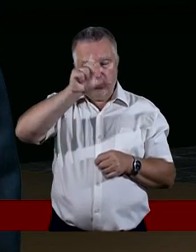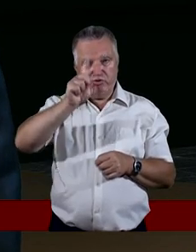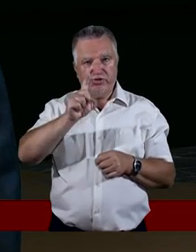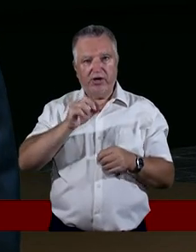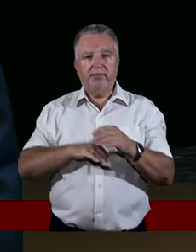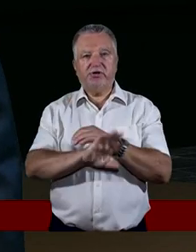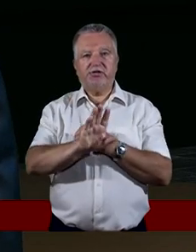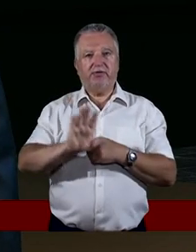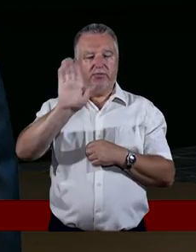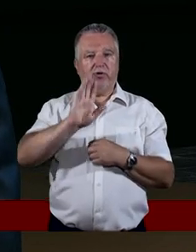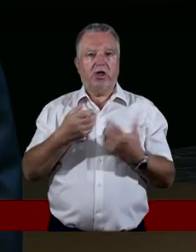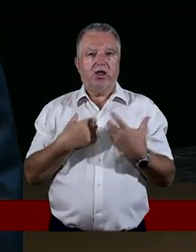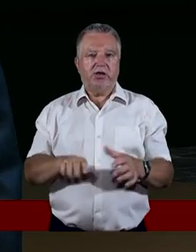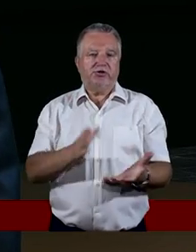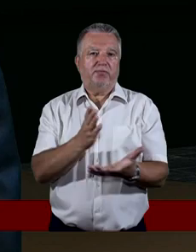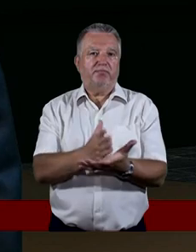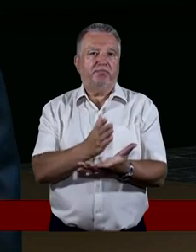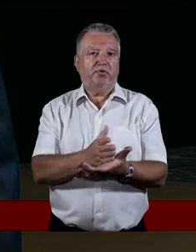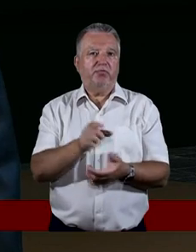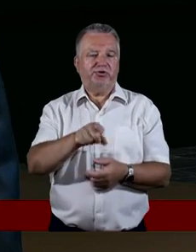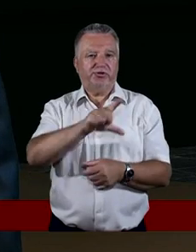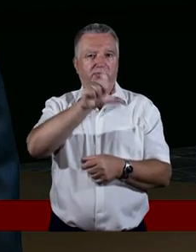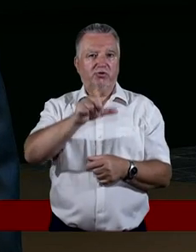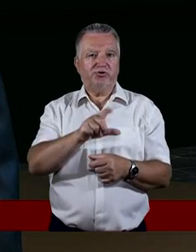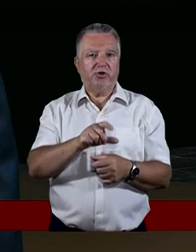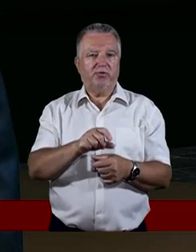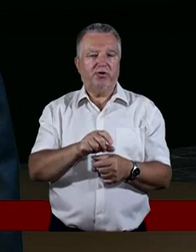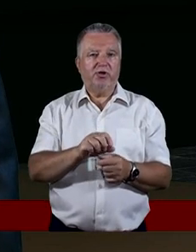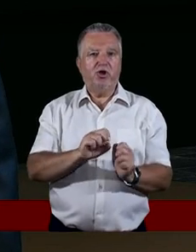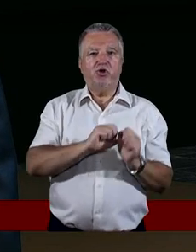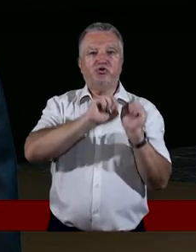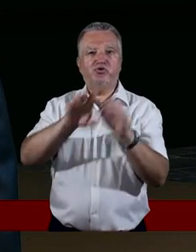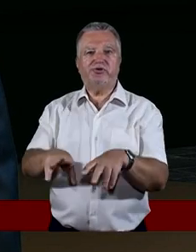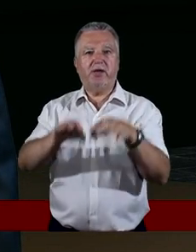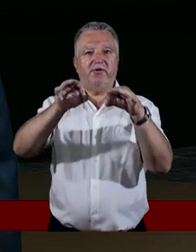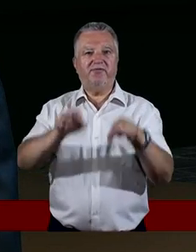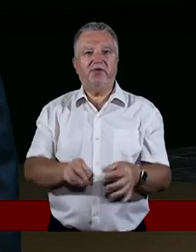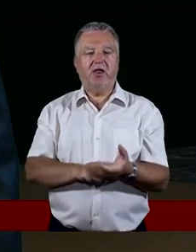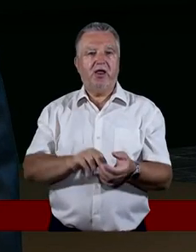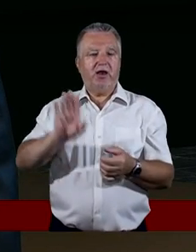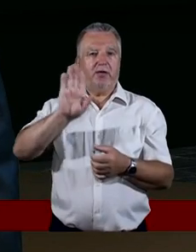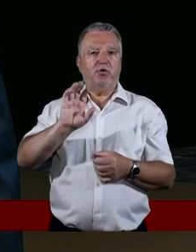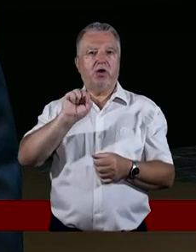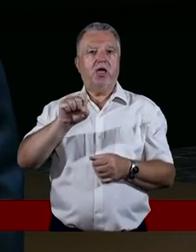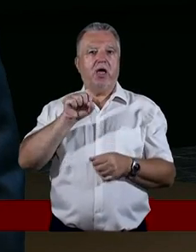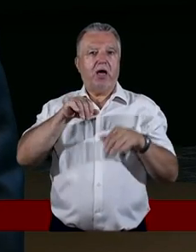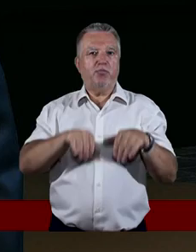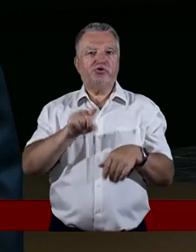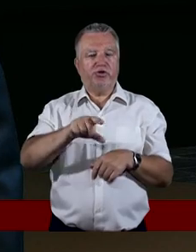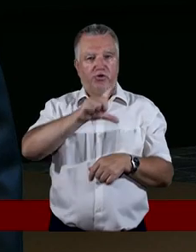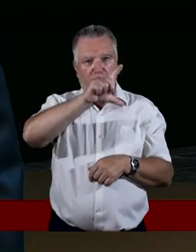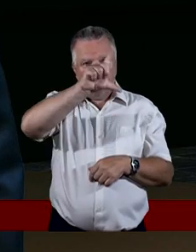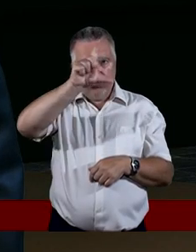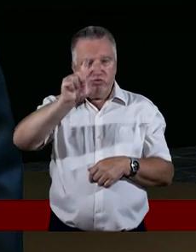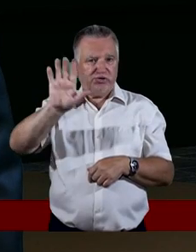kierunku. I wygląda to tak, zwala się na Pana Boga, że On nie słyszy. A może to Jego ludzie